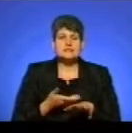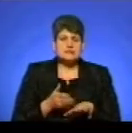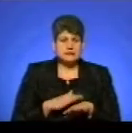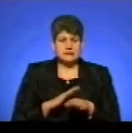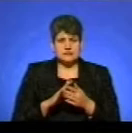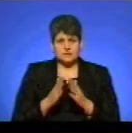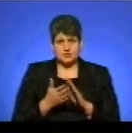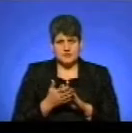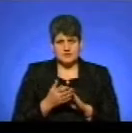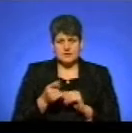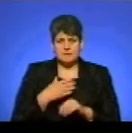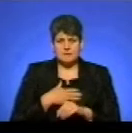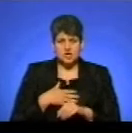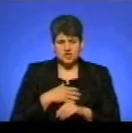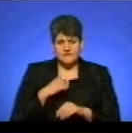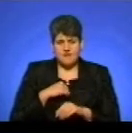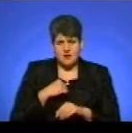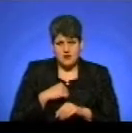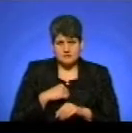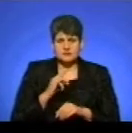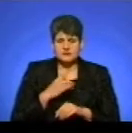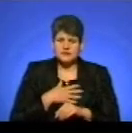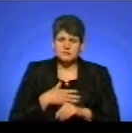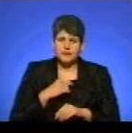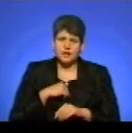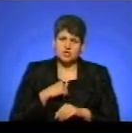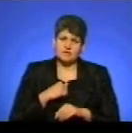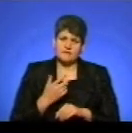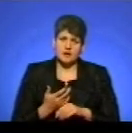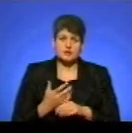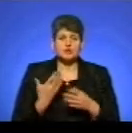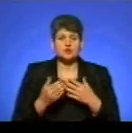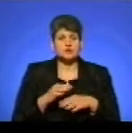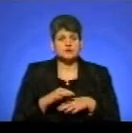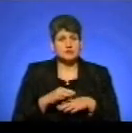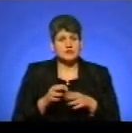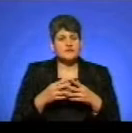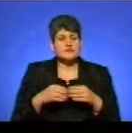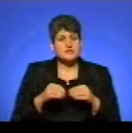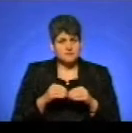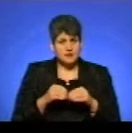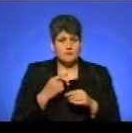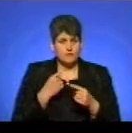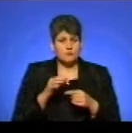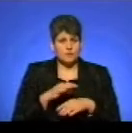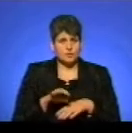відносно її переживань. Дитина це переживає. Якщо насильство в сім'ї, ми говоримо саме про насильство,